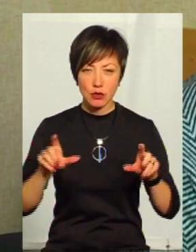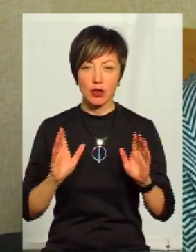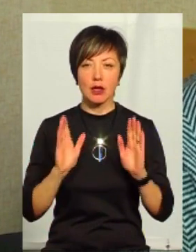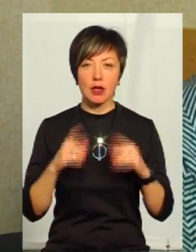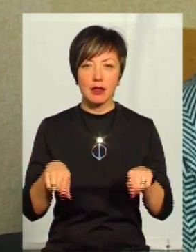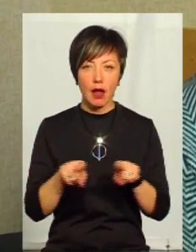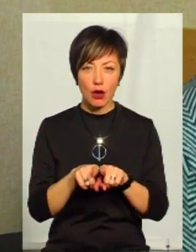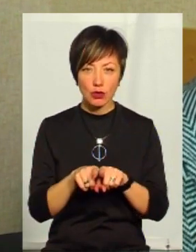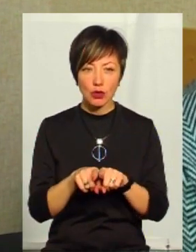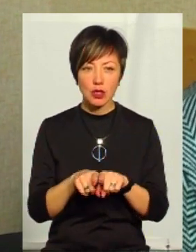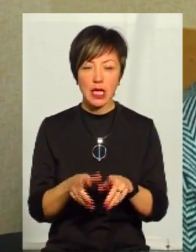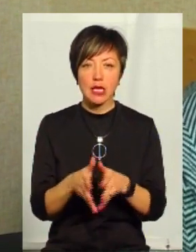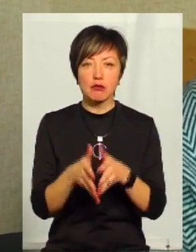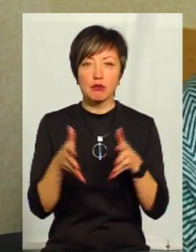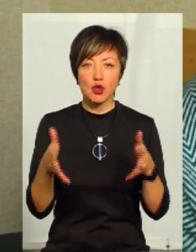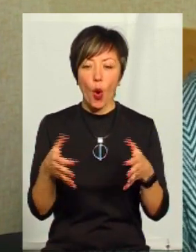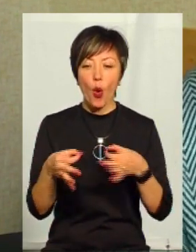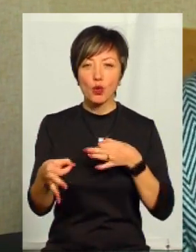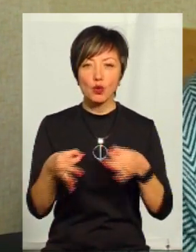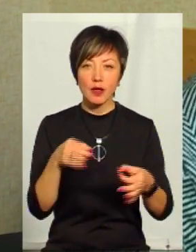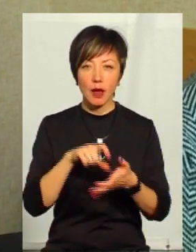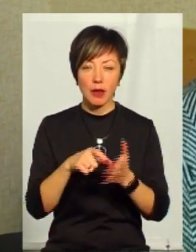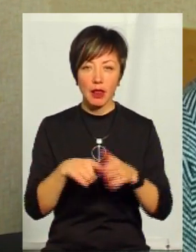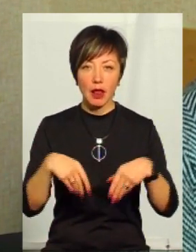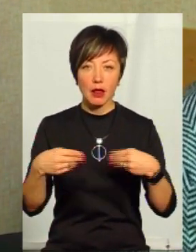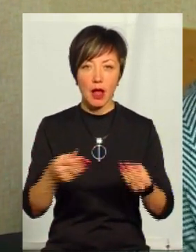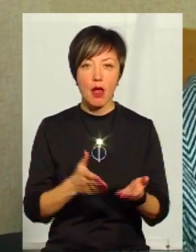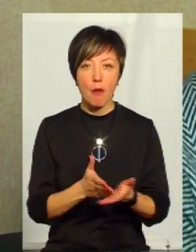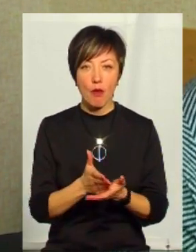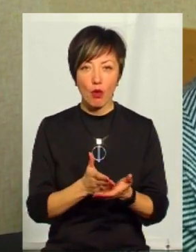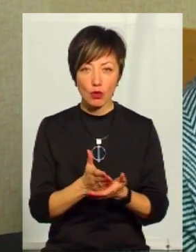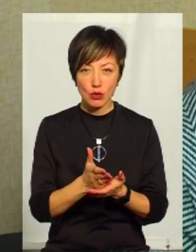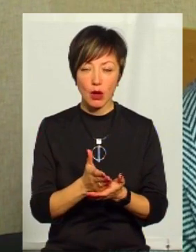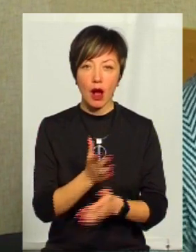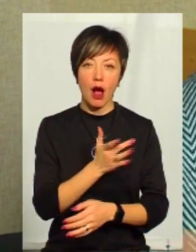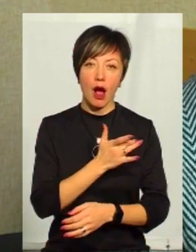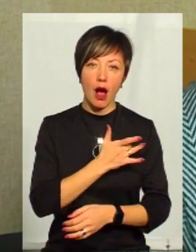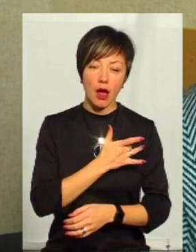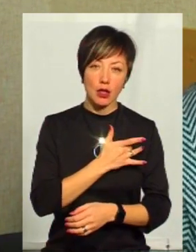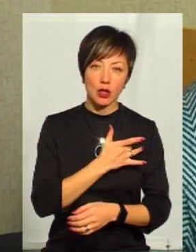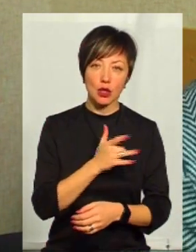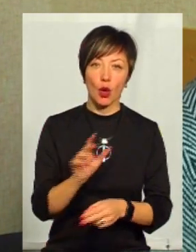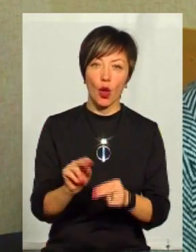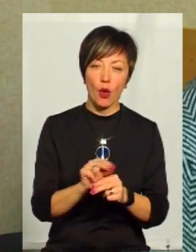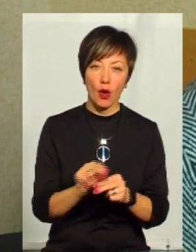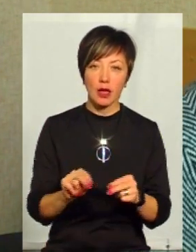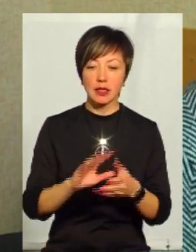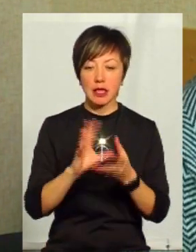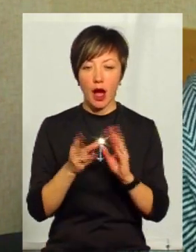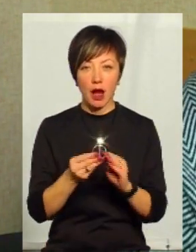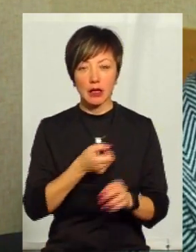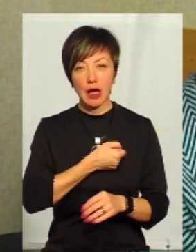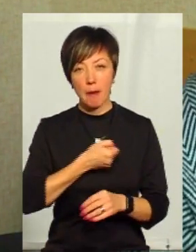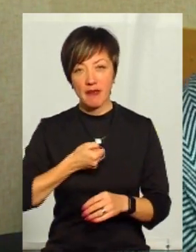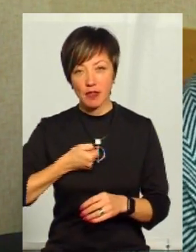збільшується консультативні кабінети для надання послуг і в церені кардіології, і загальнотерапевтичні.